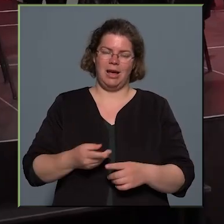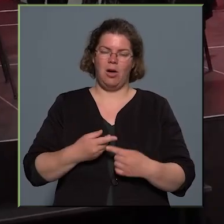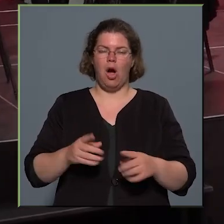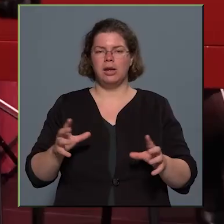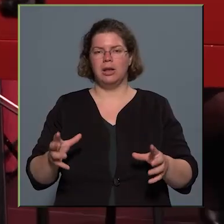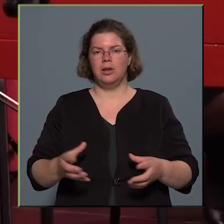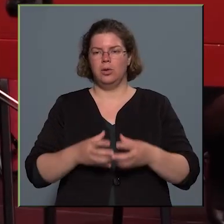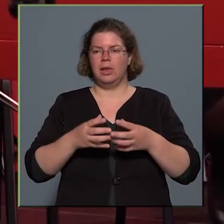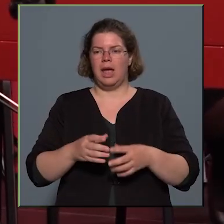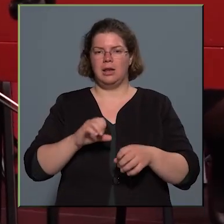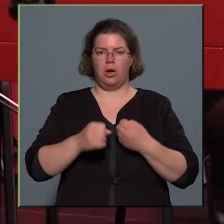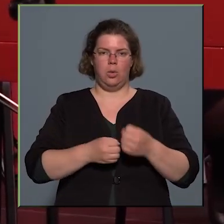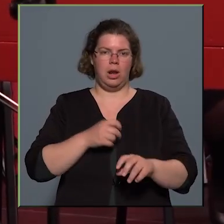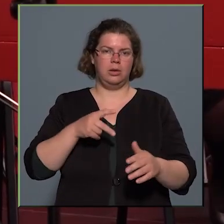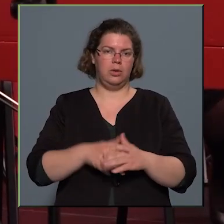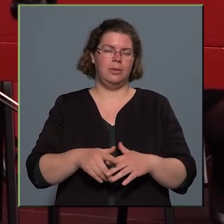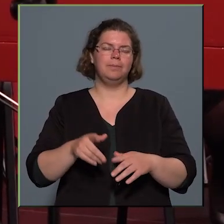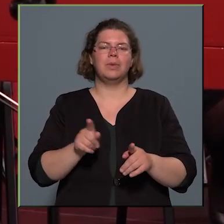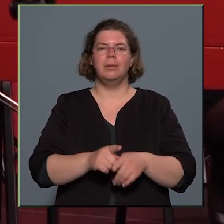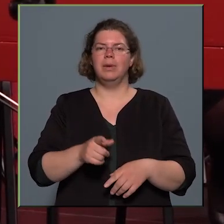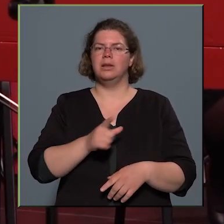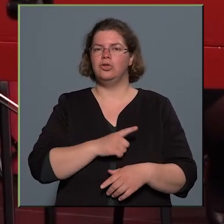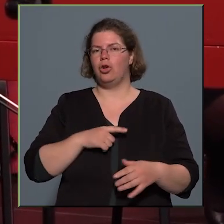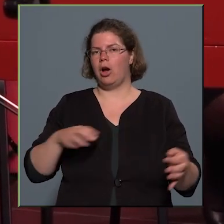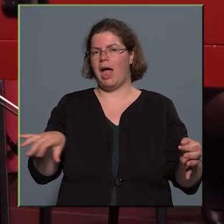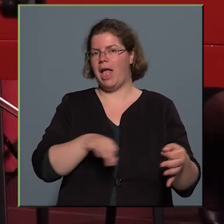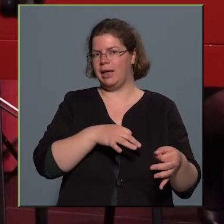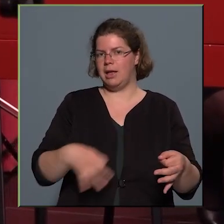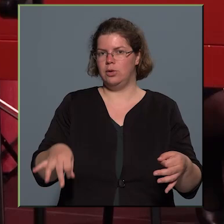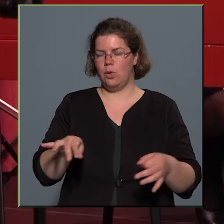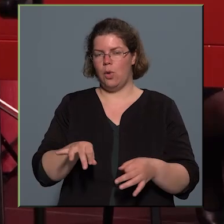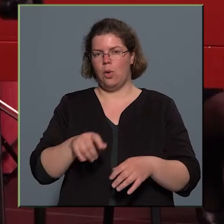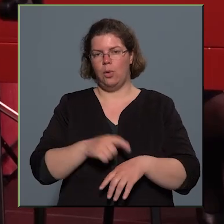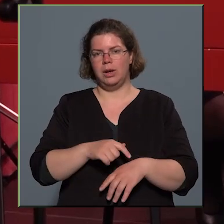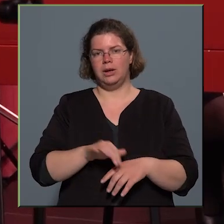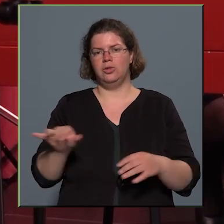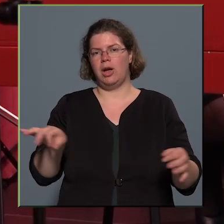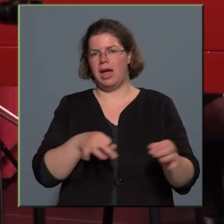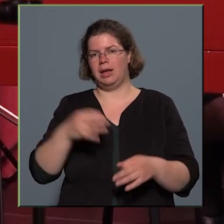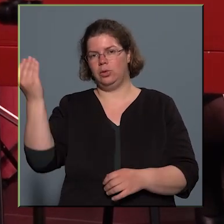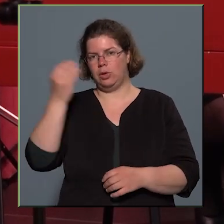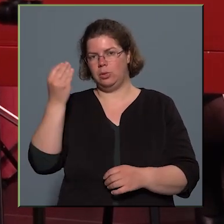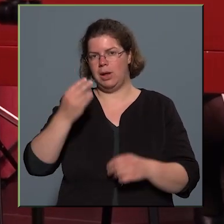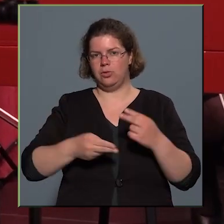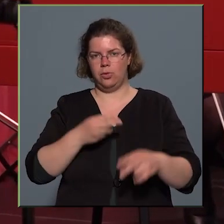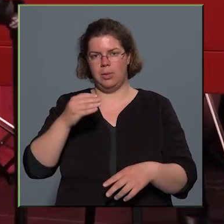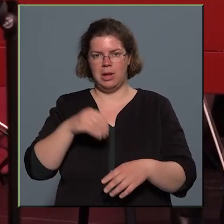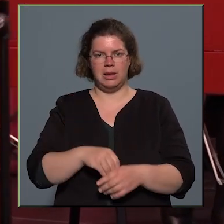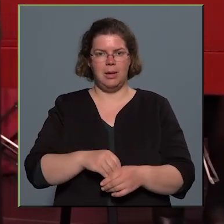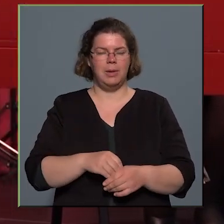gyakorlat közben, mint amúgy csak a hegedű órák és a hegedű tanulásnak a folyamatában